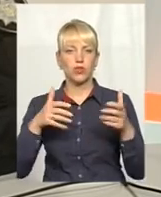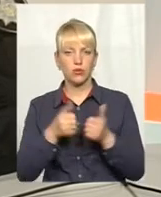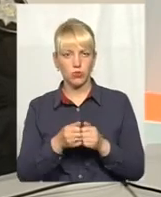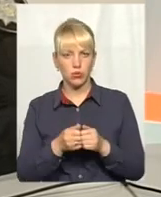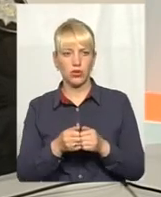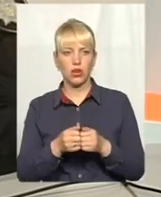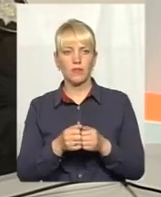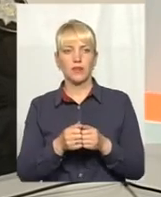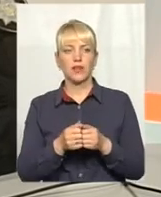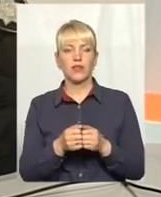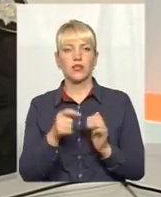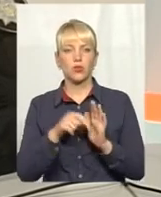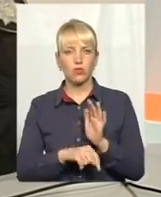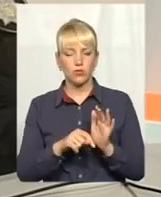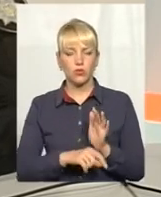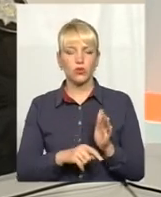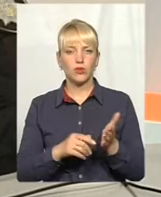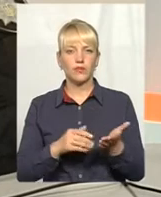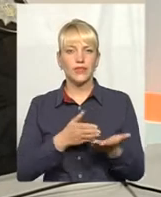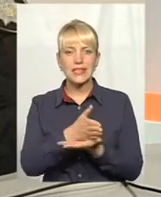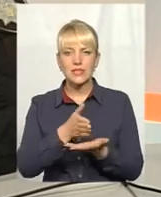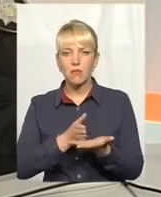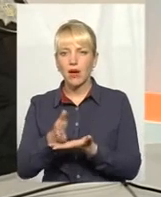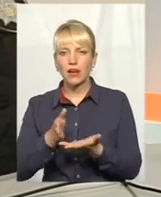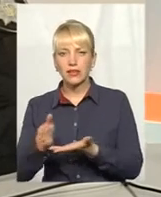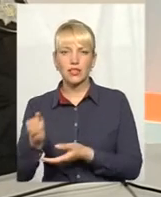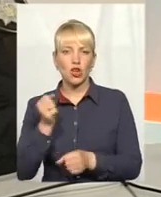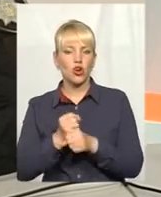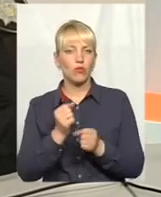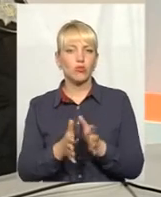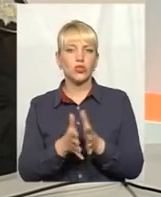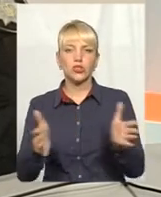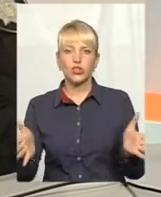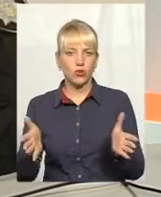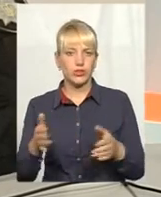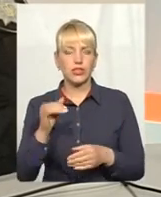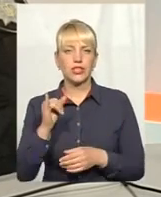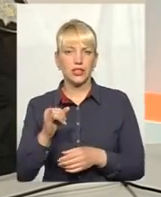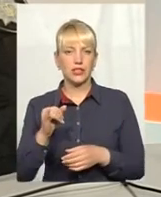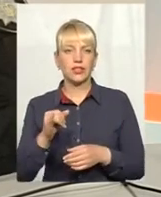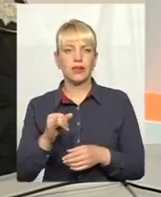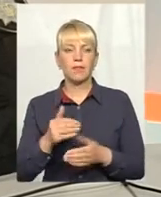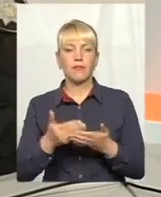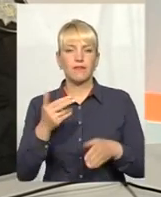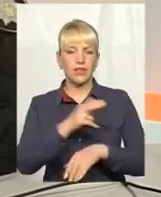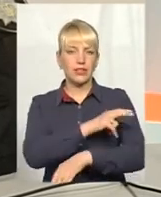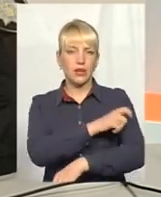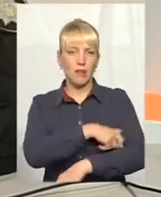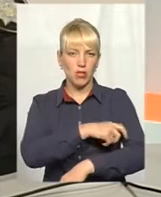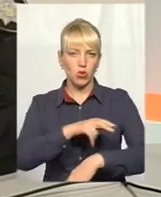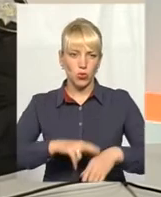пригода. Тобто, спектр роботи патрульного, він досить широкий, і від патрульного також